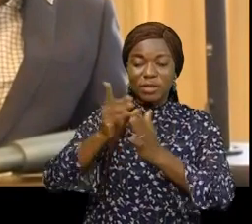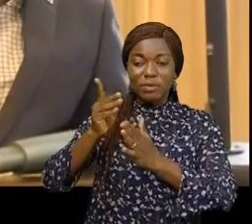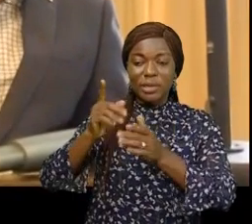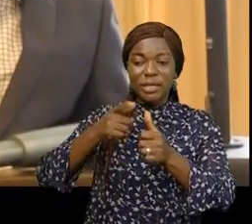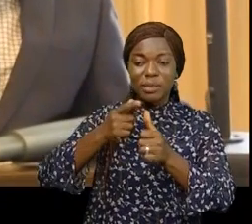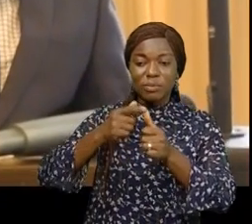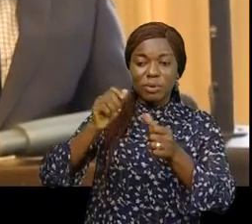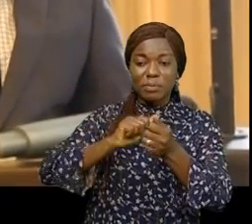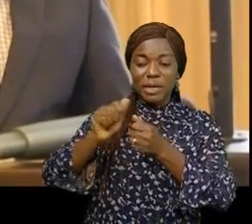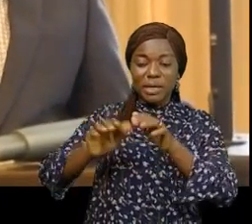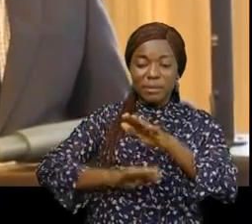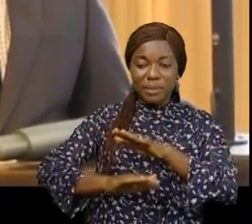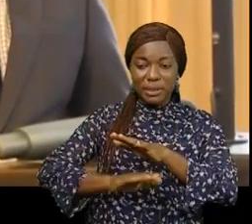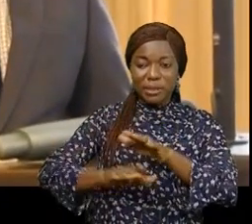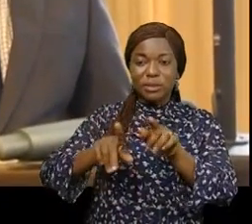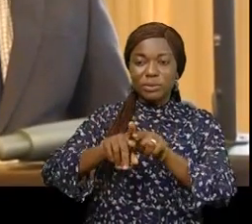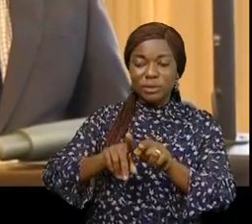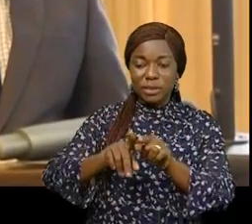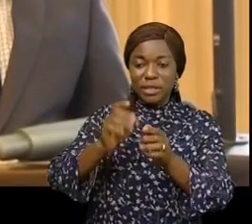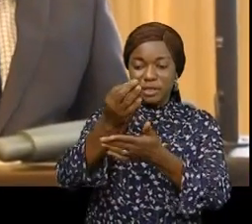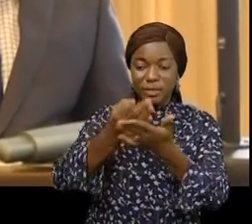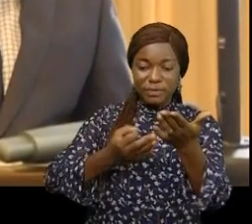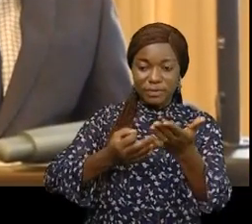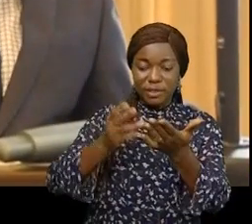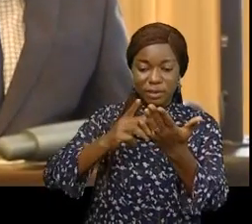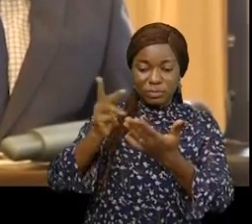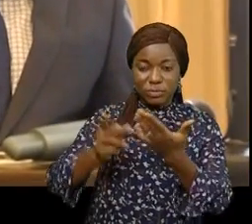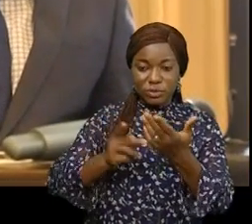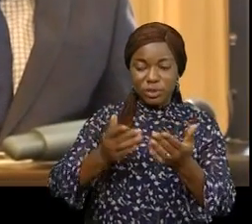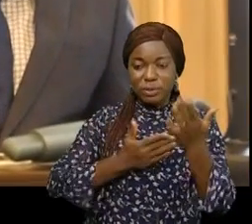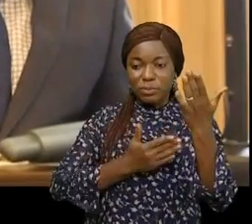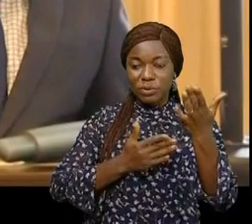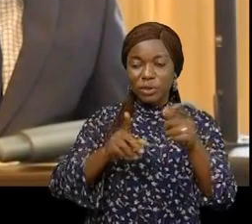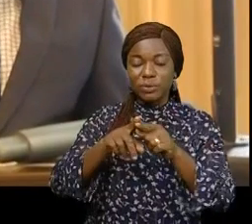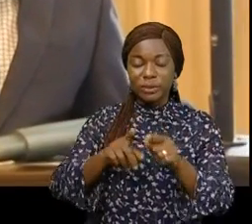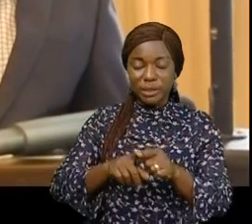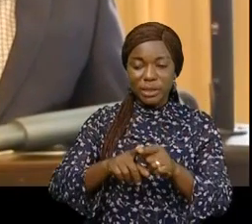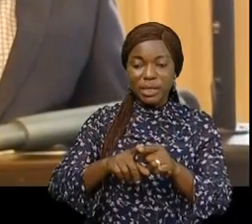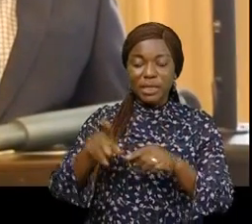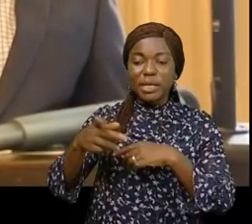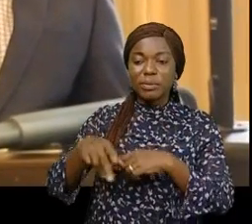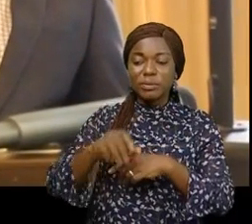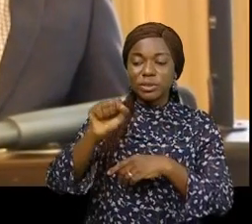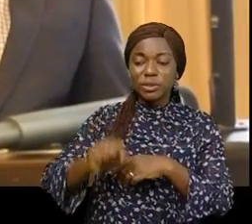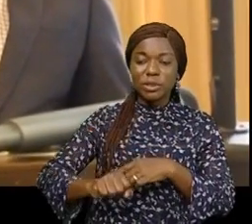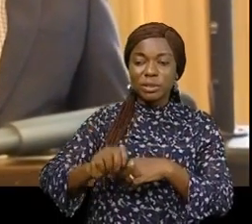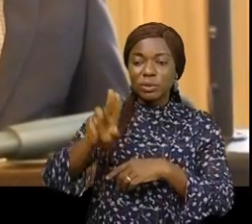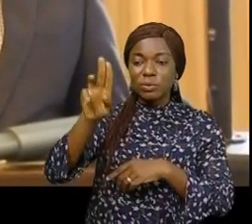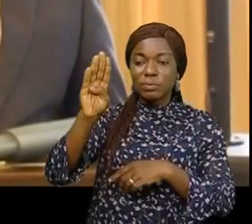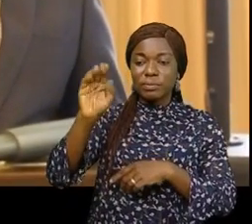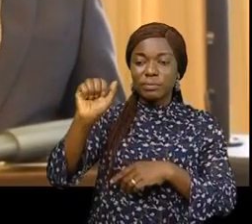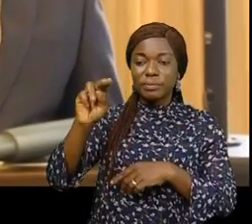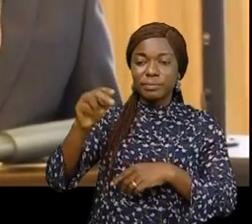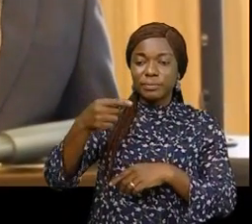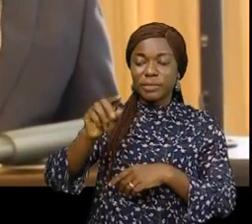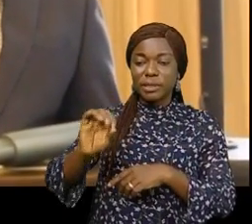de cet atelier des validations de fiches de projets prioritaires de la province du Sud-Oubangui figure parmi les actions à